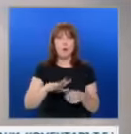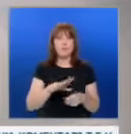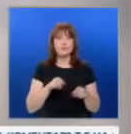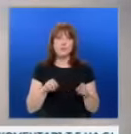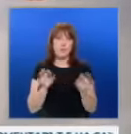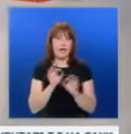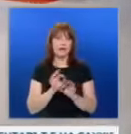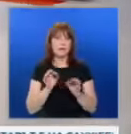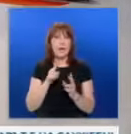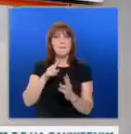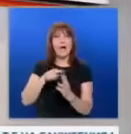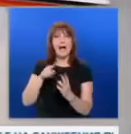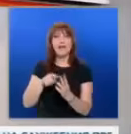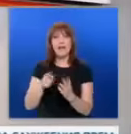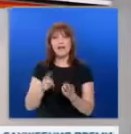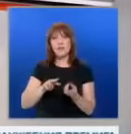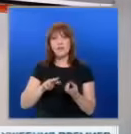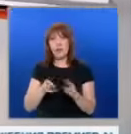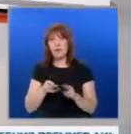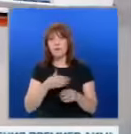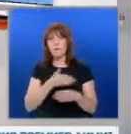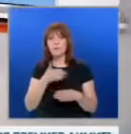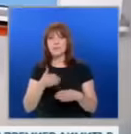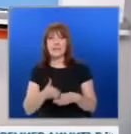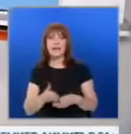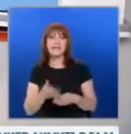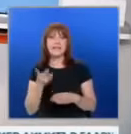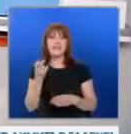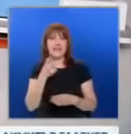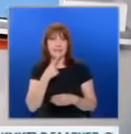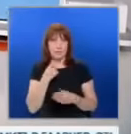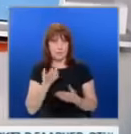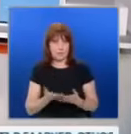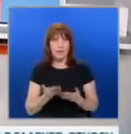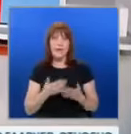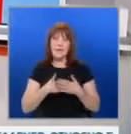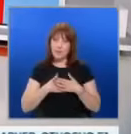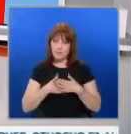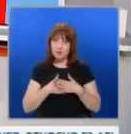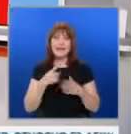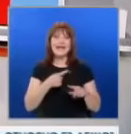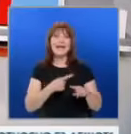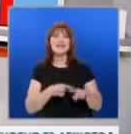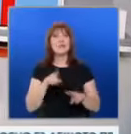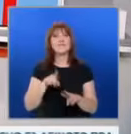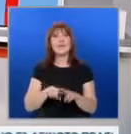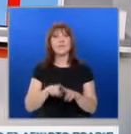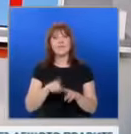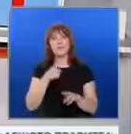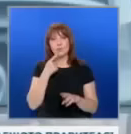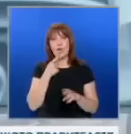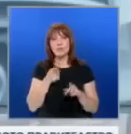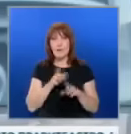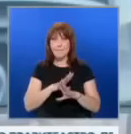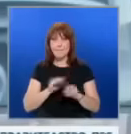която няма аналог през последните две десетилетия според него. Той благодаря, между другото, и на Христо Иванов, като каза, че